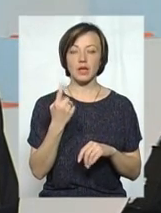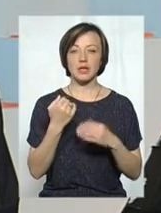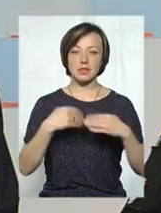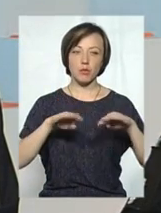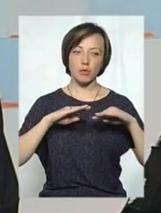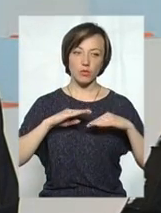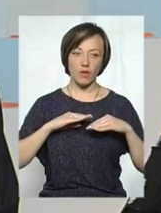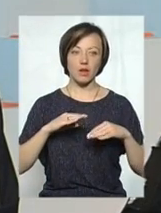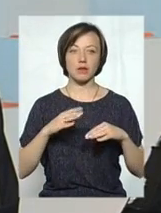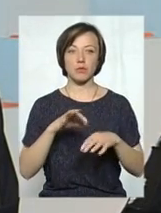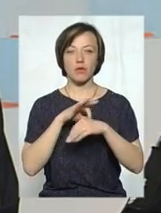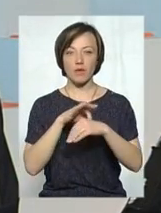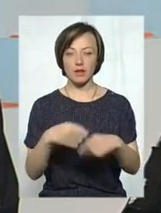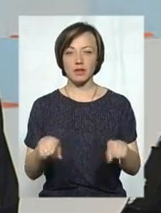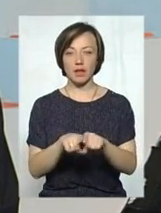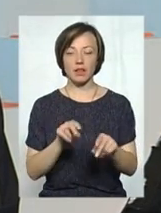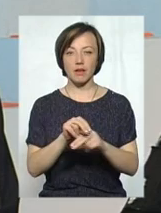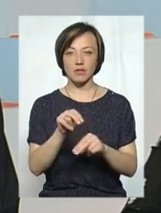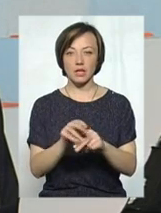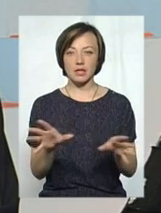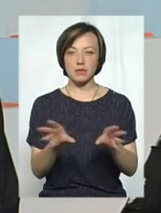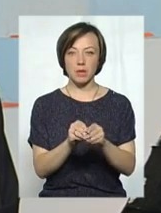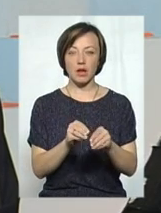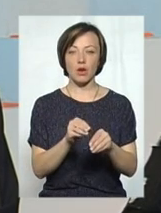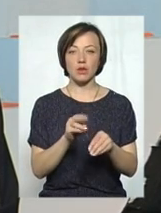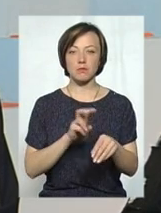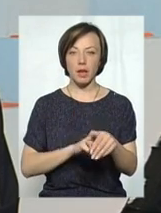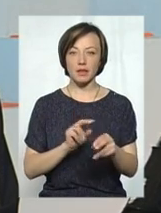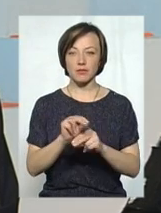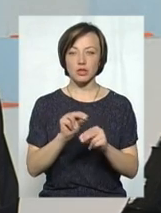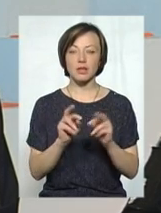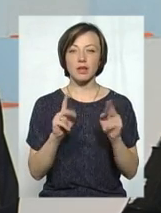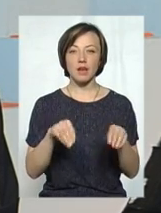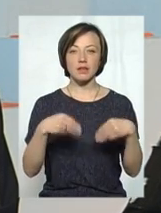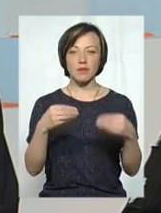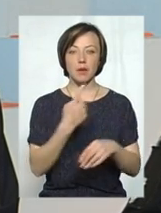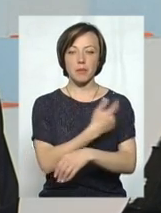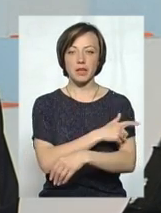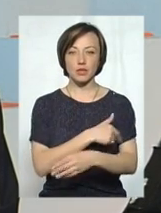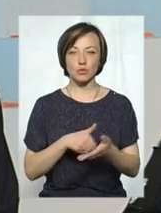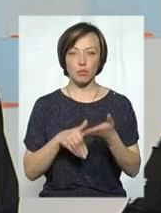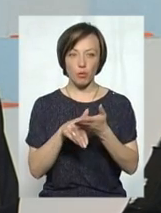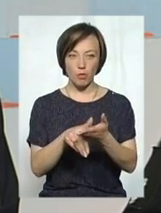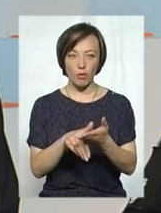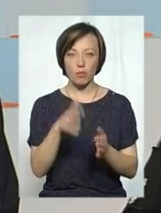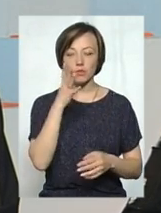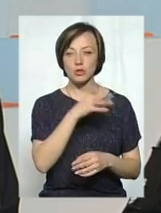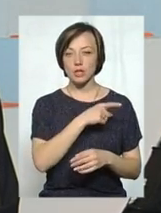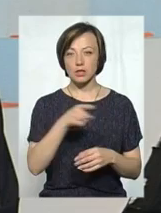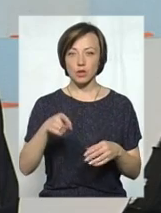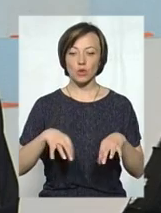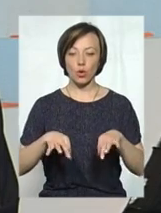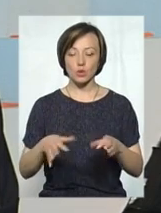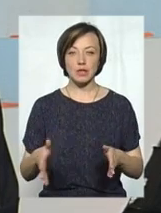запропонували, щоб ми провели таке навчання спільно з медиками, ми їх навчали, як надавати першу медичну допомогу під час дорожньої